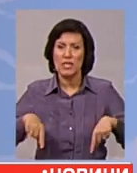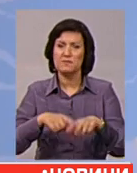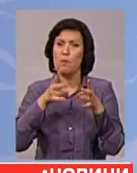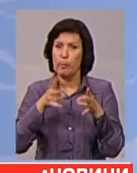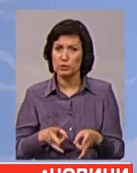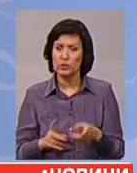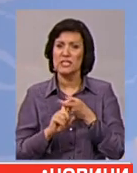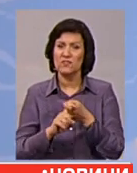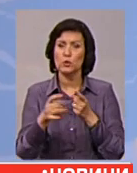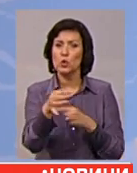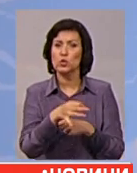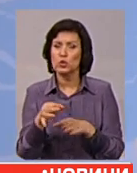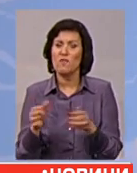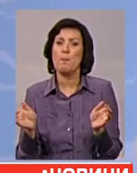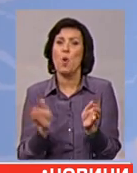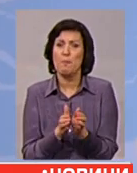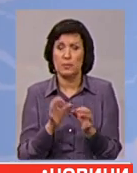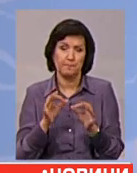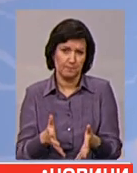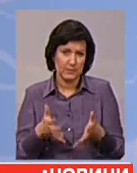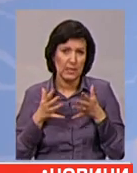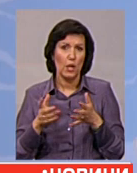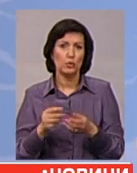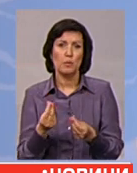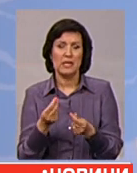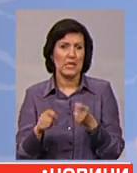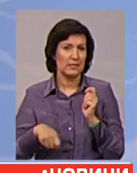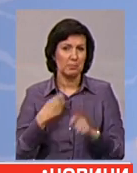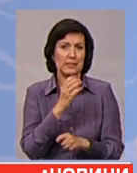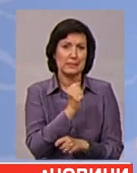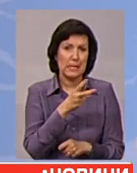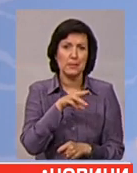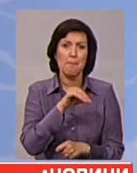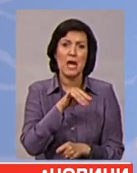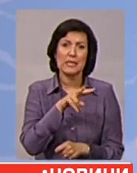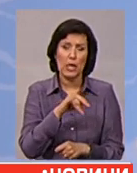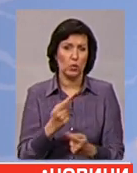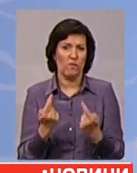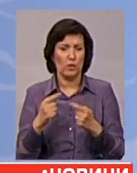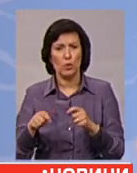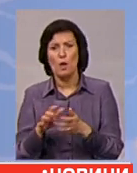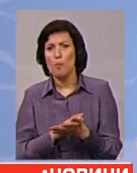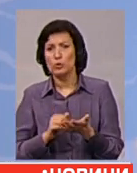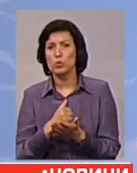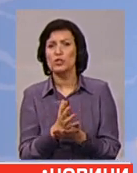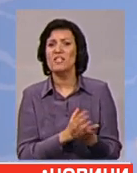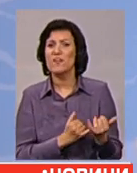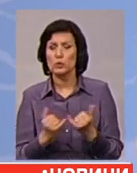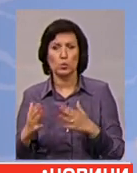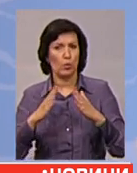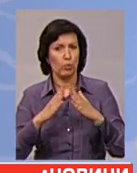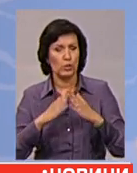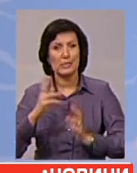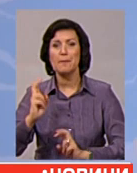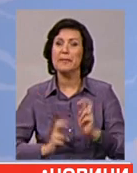Нині зв'язок із островами обмежений. Зрозуміло, що матеріальні збитки Сан-Мартену великі. Пошкоджено інфраструктуру, будинки